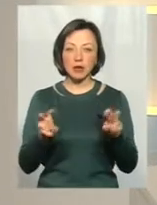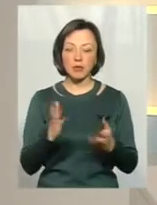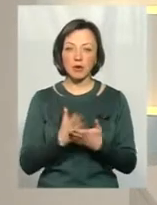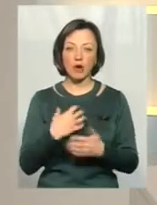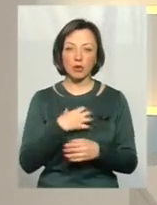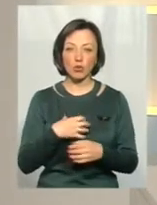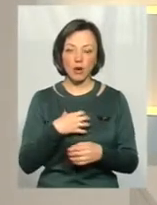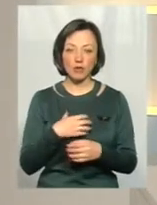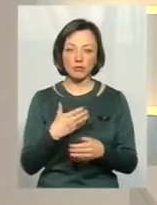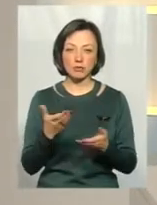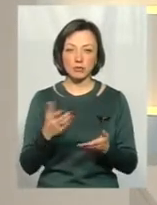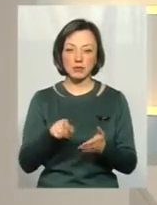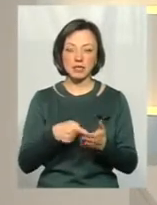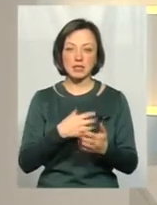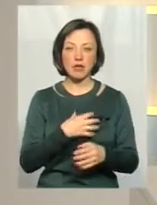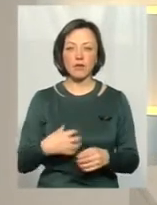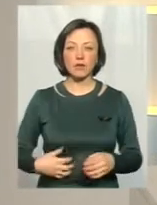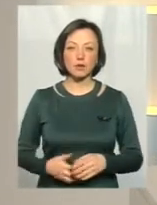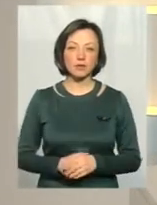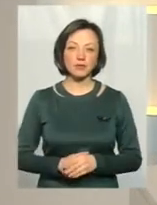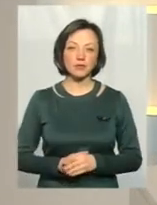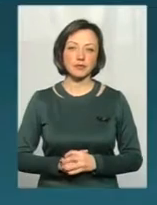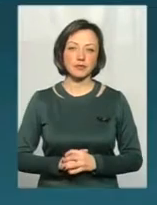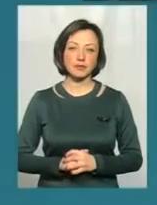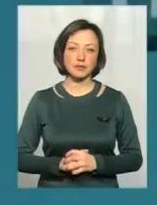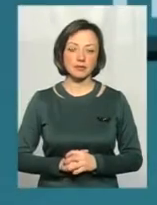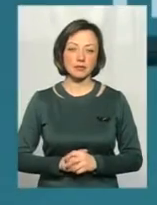актуальна у місті Славута. Прошу, коментар.